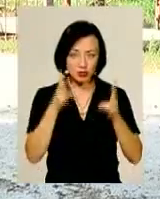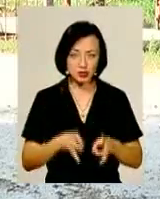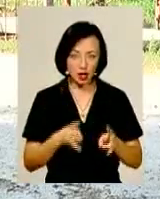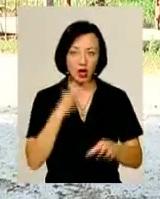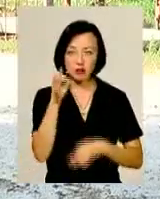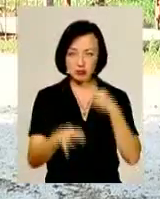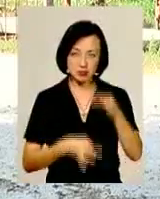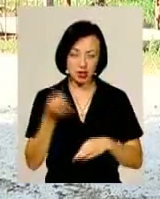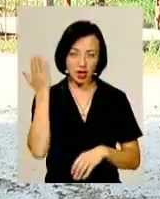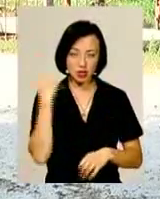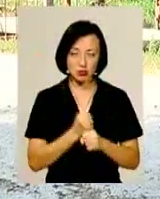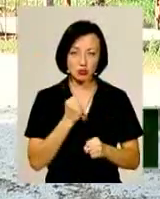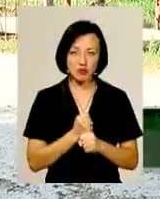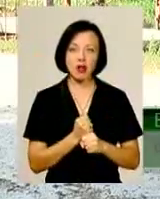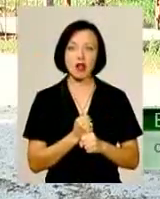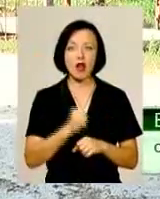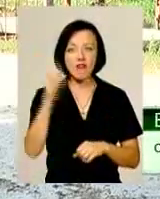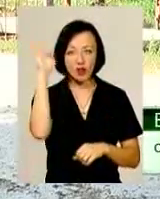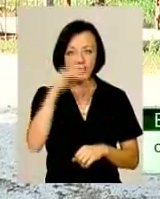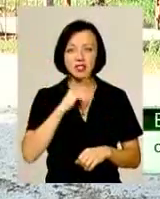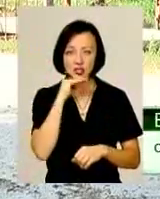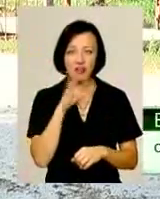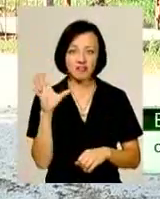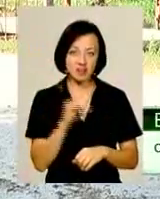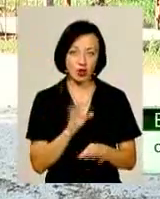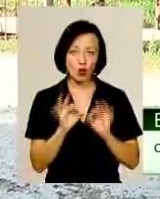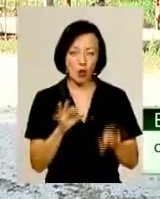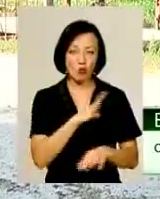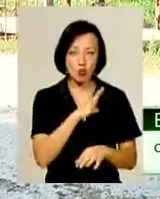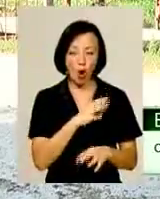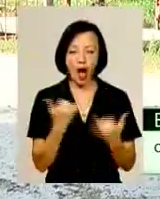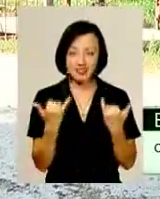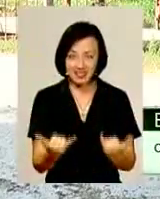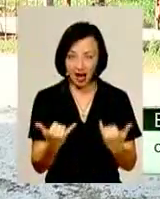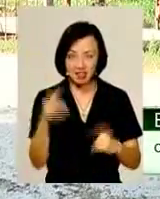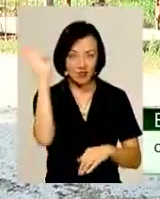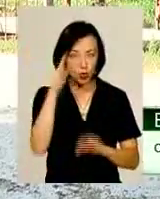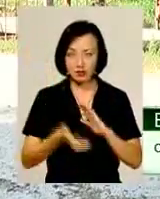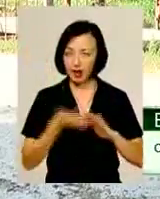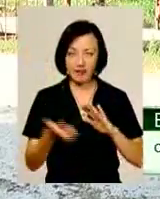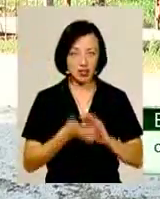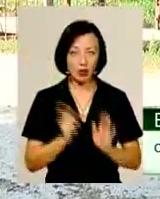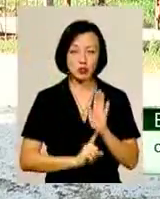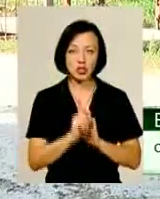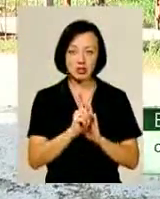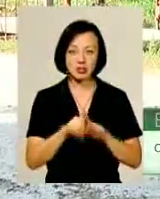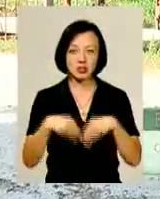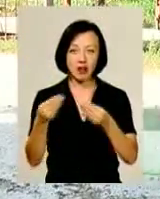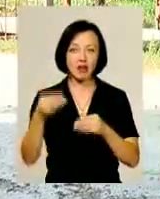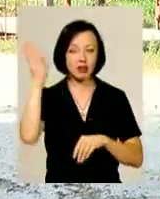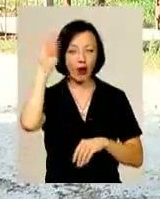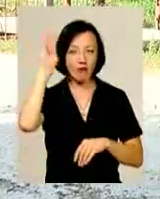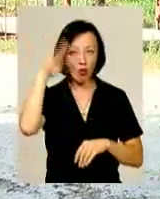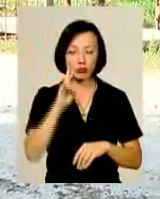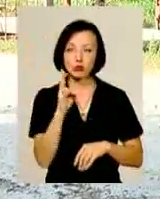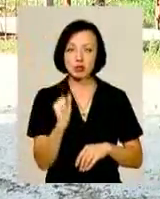Круглосусьно працювала, і води вистачало все, як має бути. А зараз вже води не вистачає, тим більше ми почали давати тепер ще воду